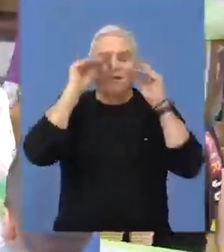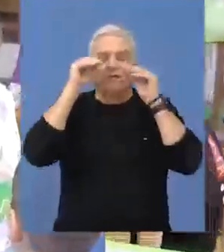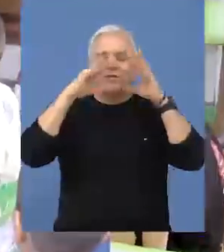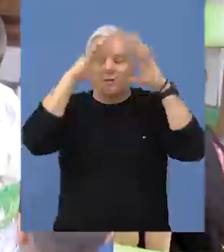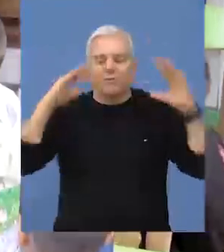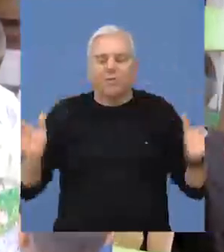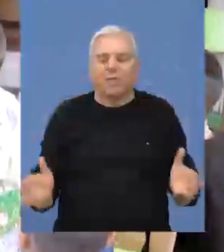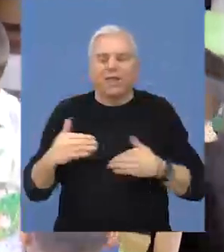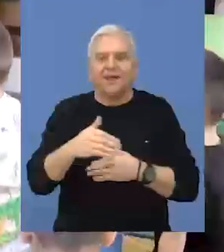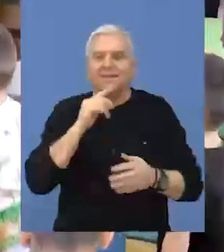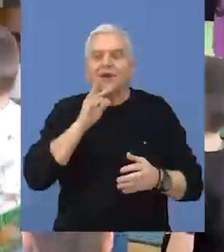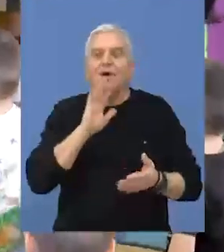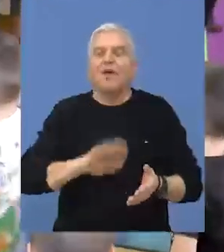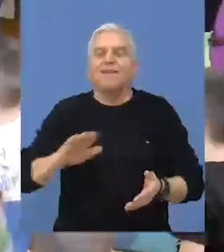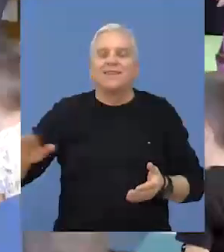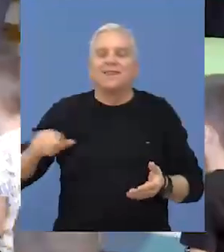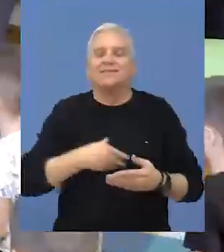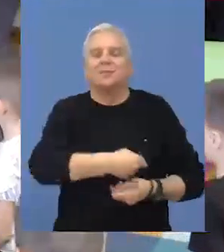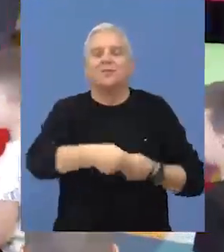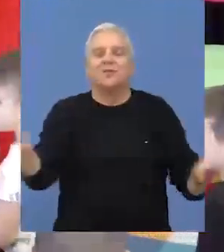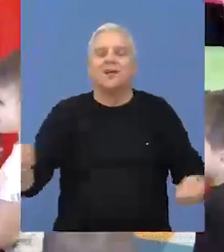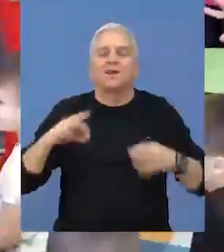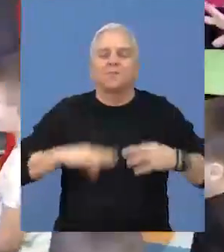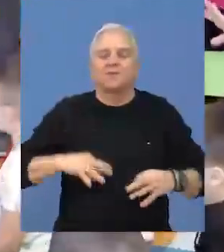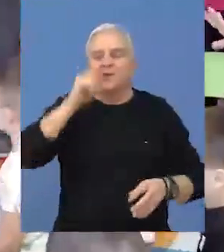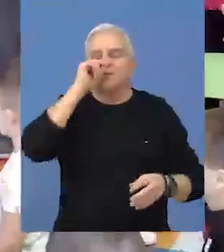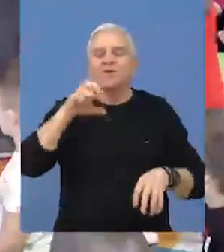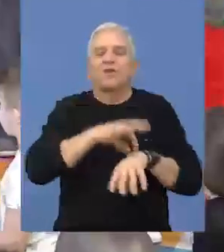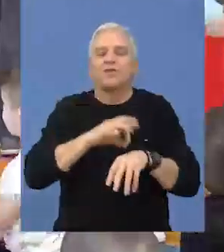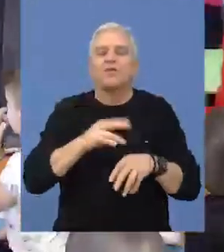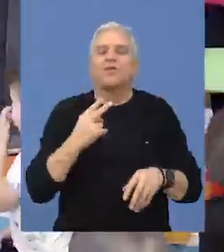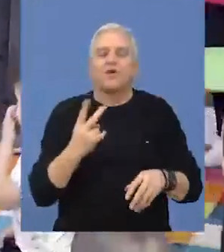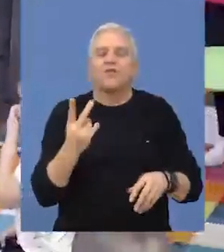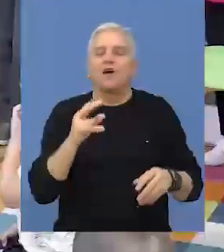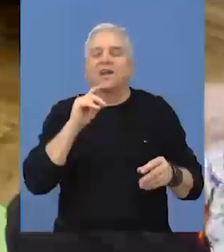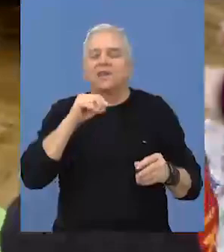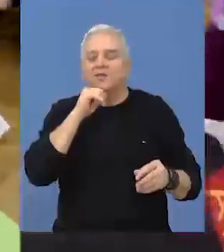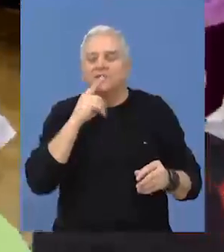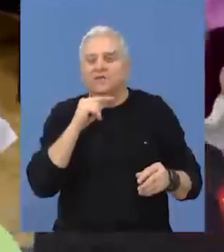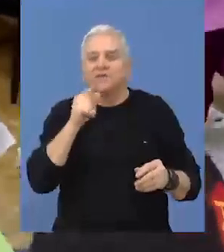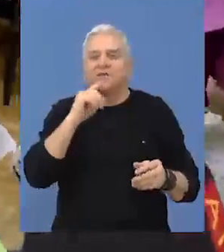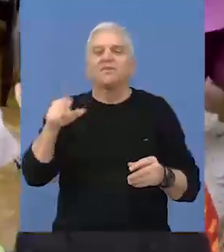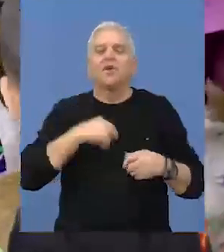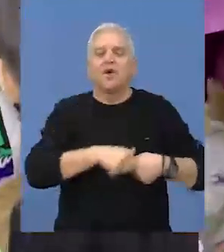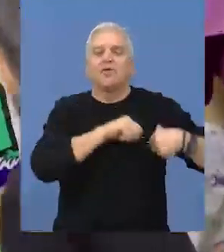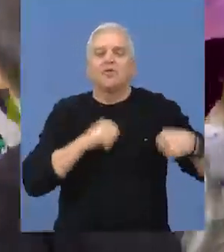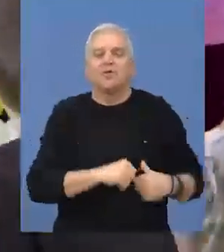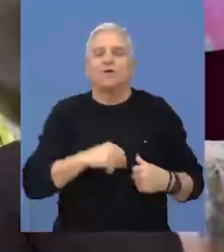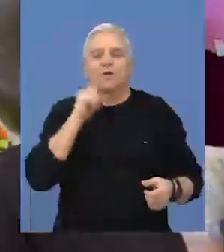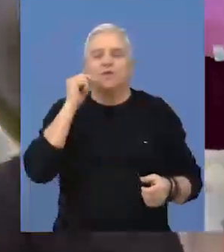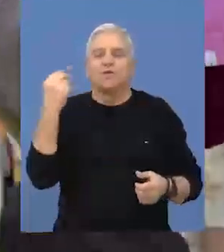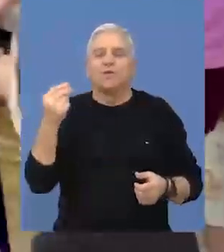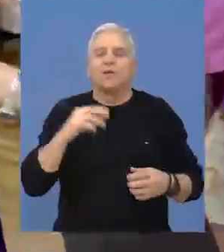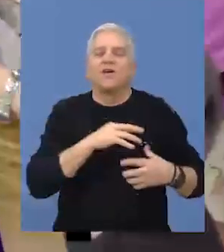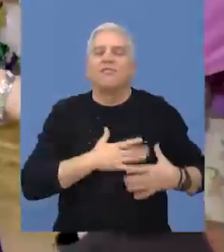vidu novogodišnjih paketića, koje je deci podelio predsjednik opštine Beče i dr. Vuk Radojević. Reč je o donaciji ljudi